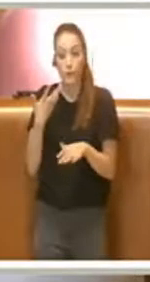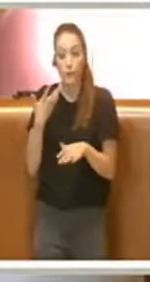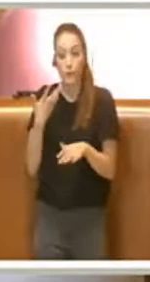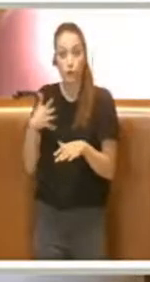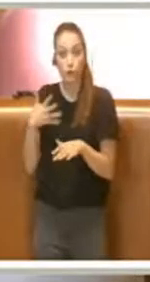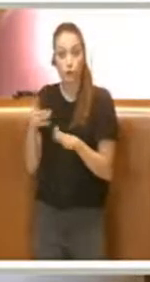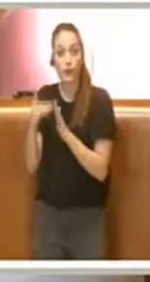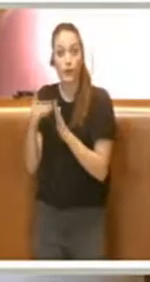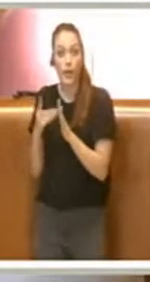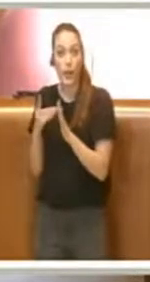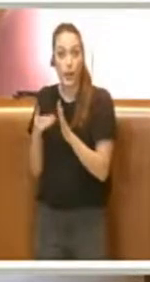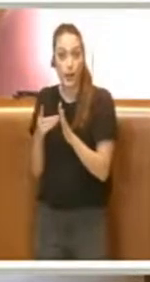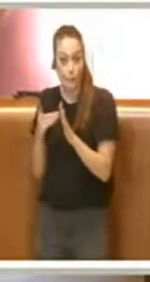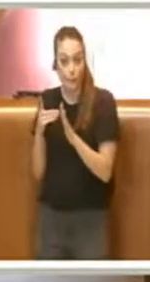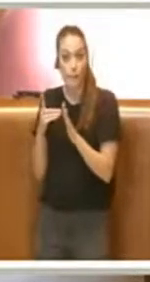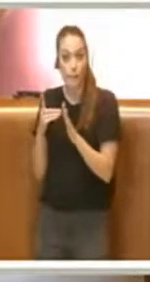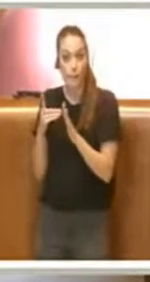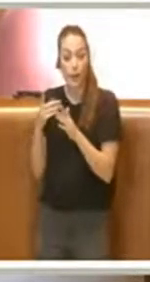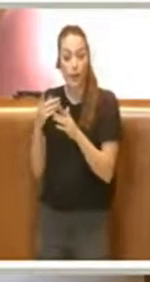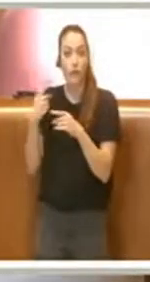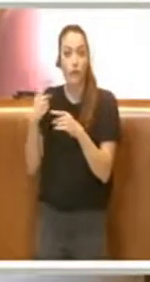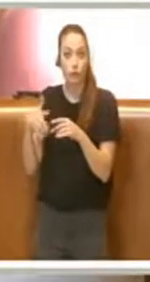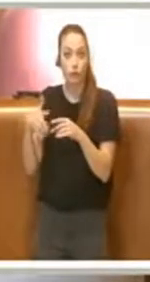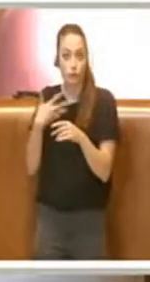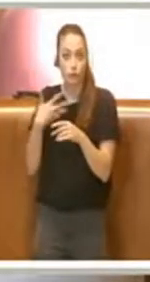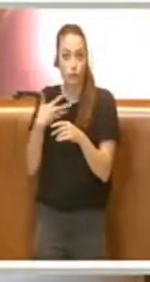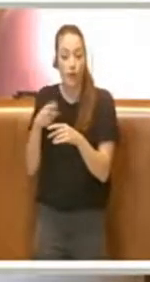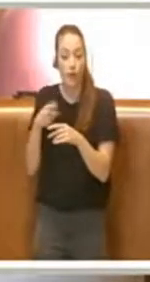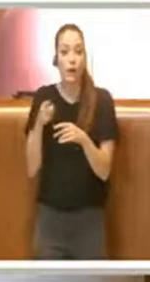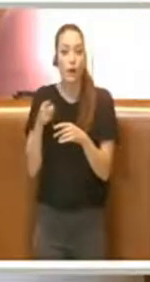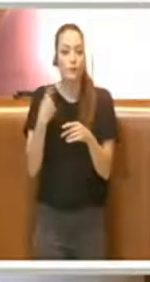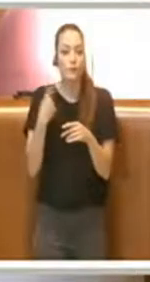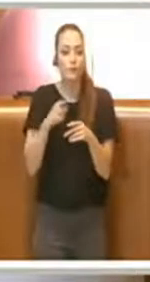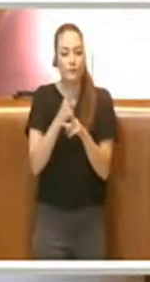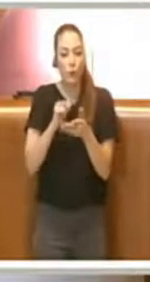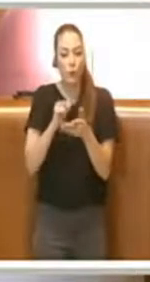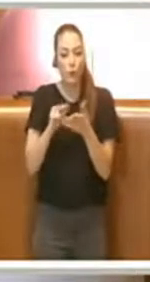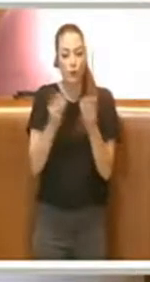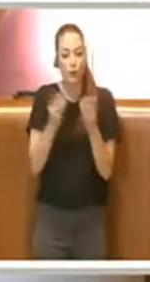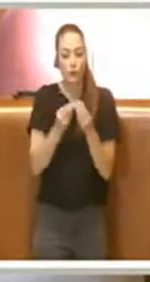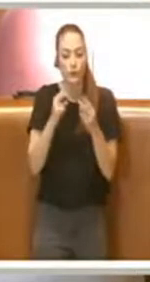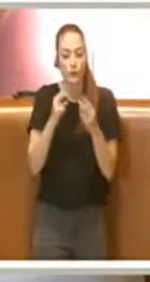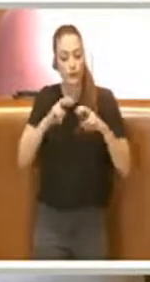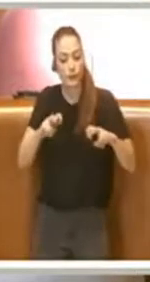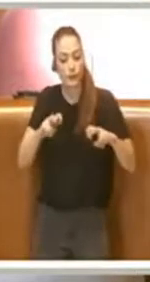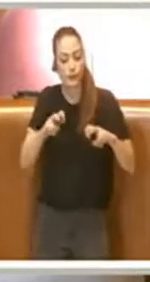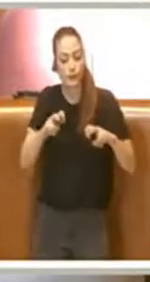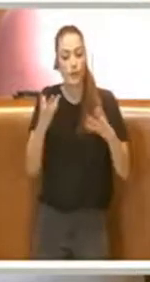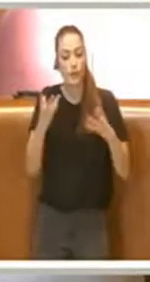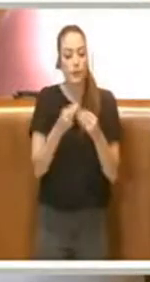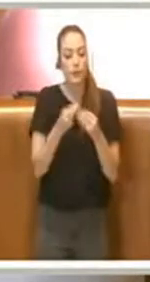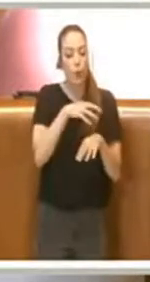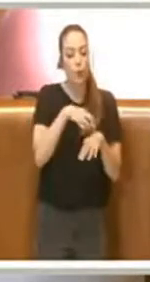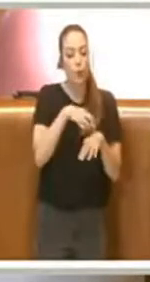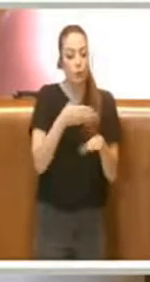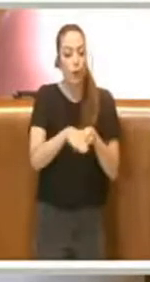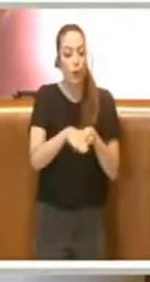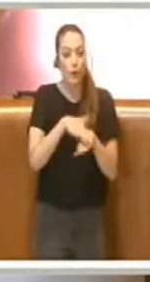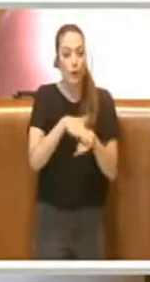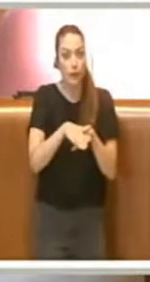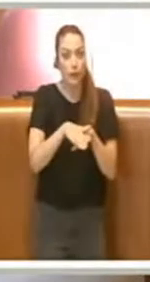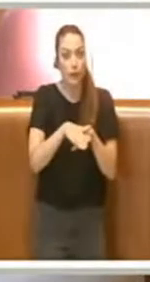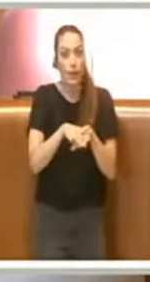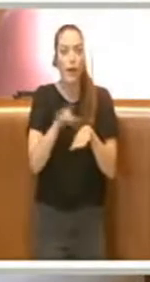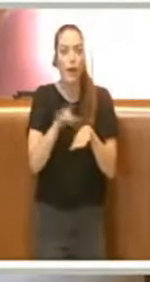iniziativa consigliare, approfondire la tematica con gli uffici, con le commissioni competenti e,